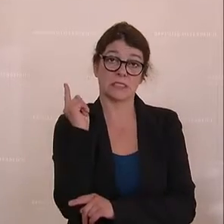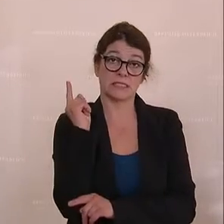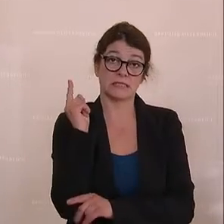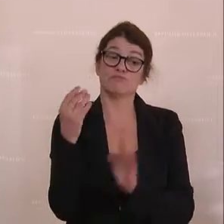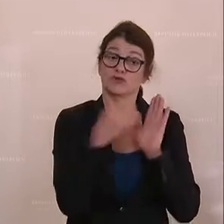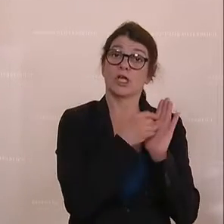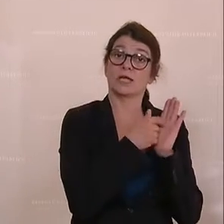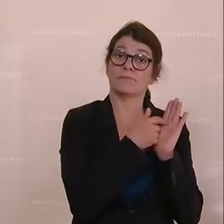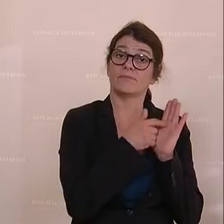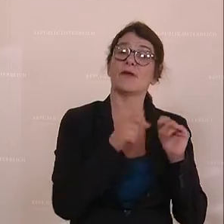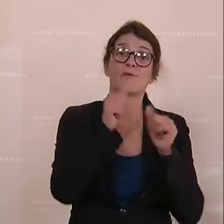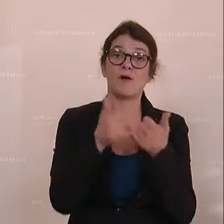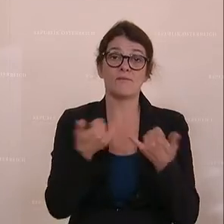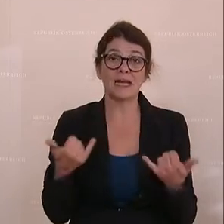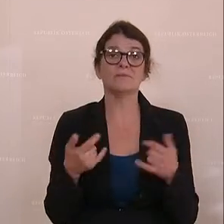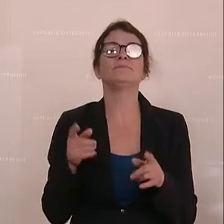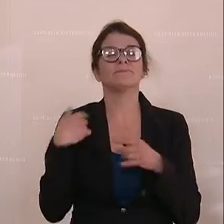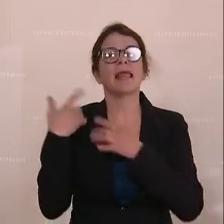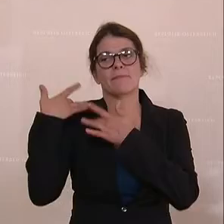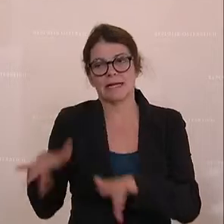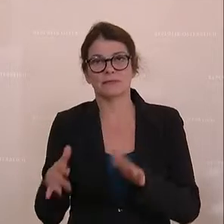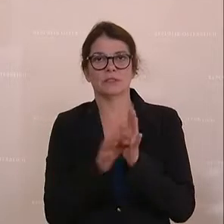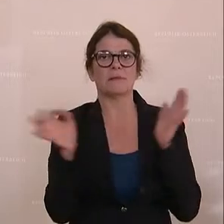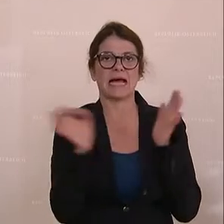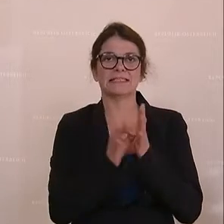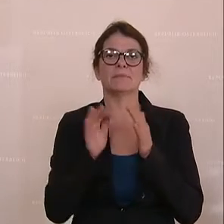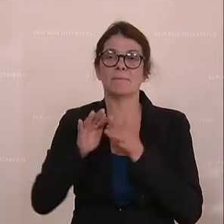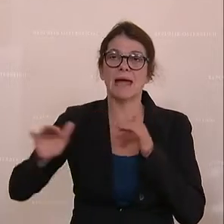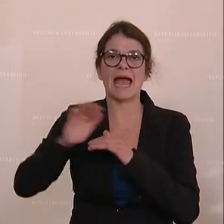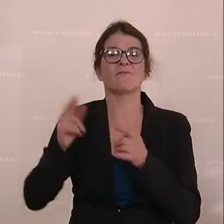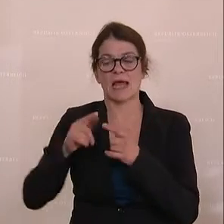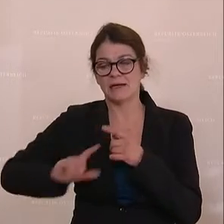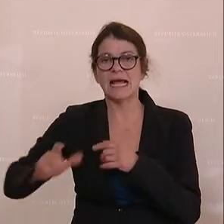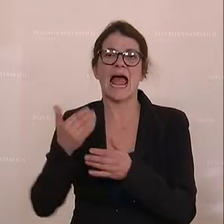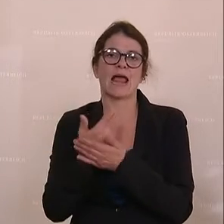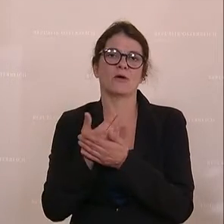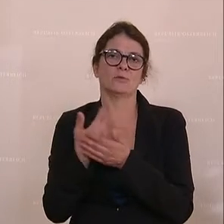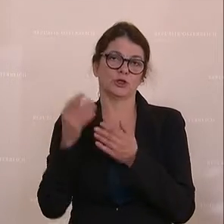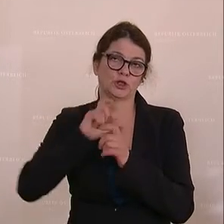und zwar in der Form von Entlastungsmaßnahmen im Bereich der Einkommensteuer.